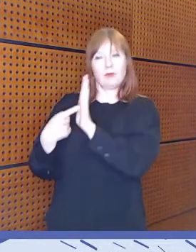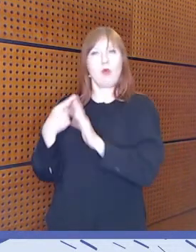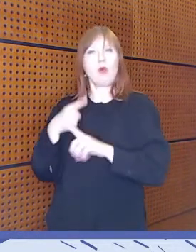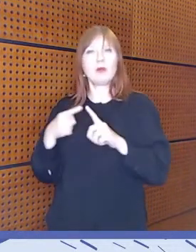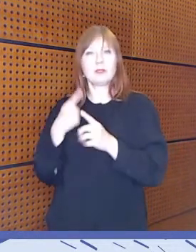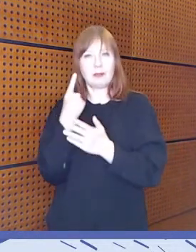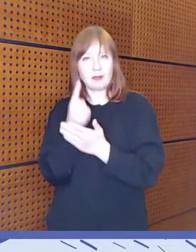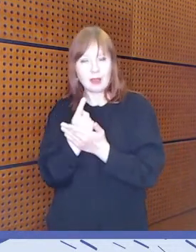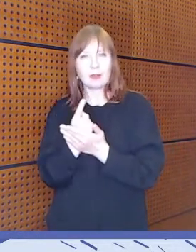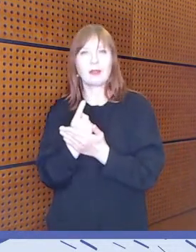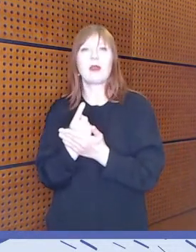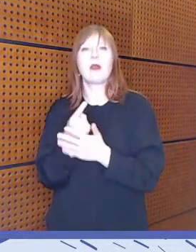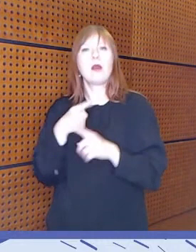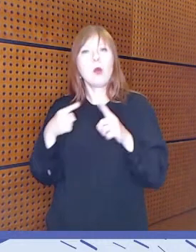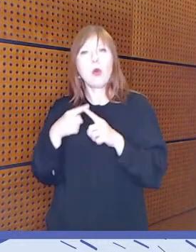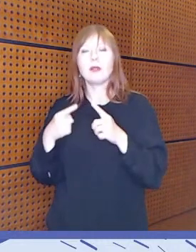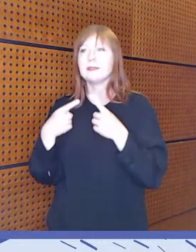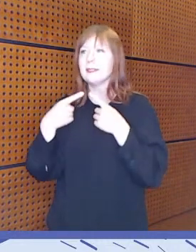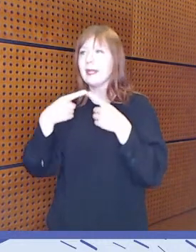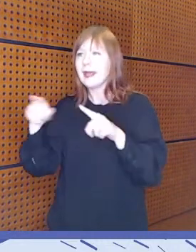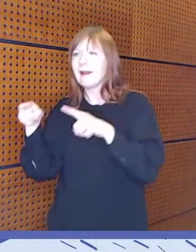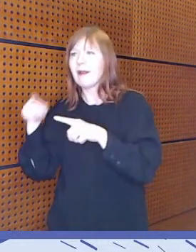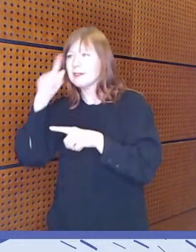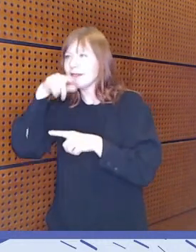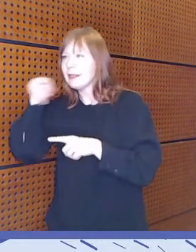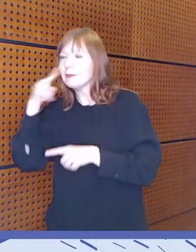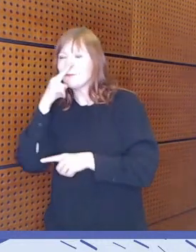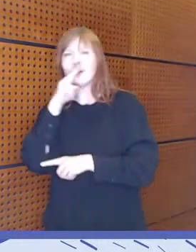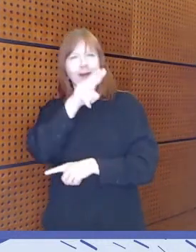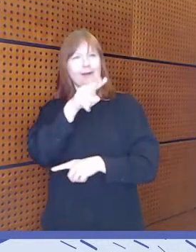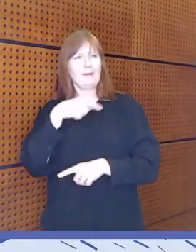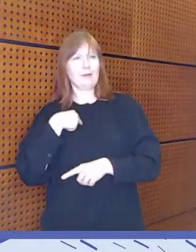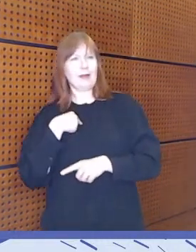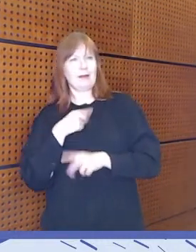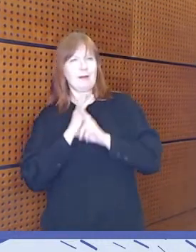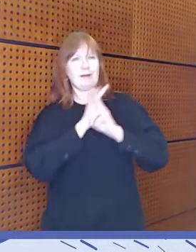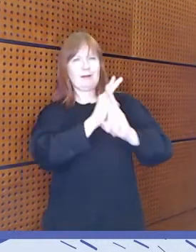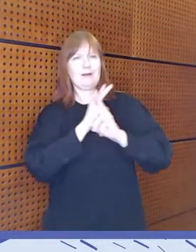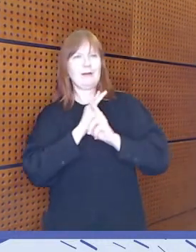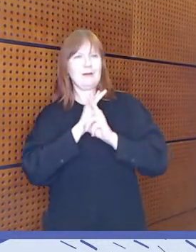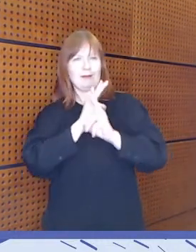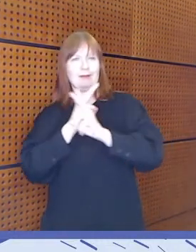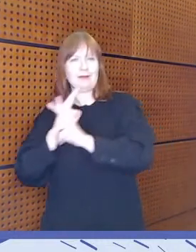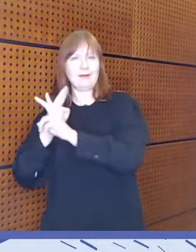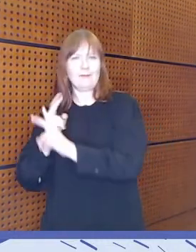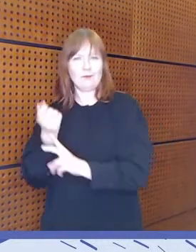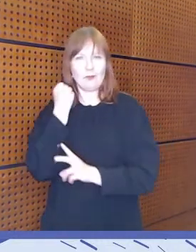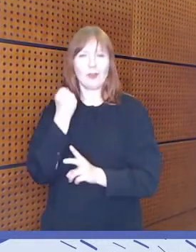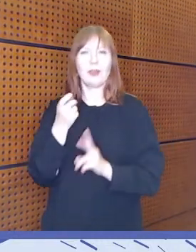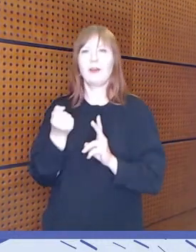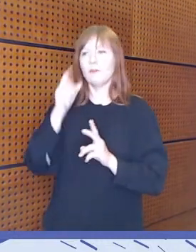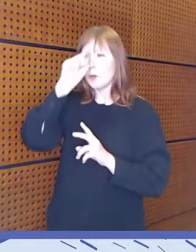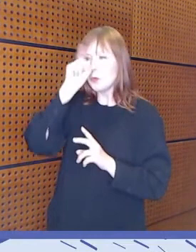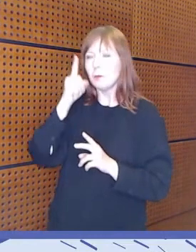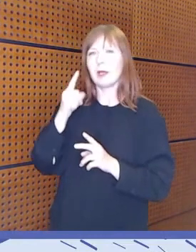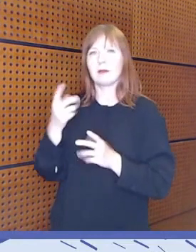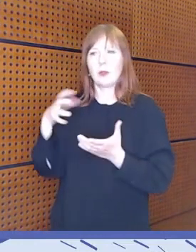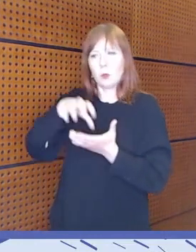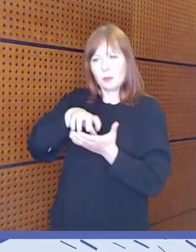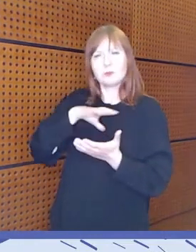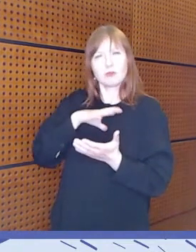erilaiset ihmiset löytäisivät samaistumiskohteita. Ja se ymmärrys yhteiskunnan moninaisuudesta voisi lisääntyä.